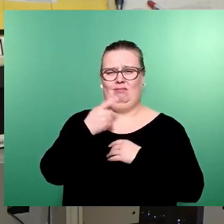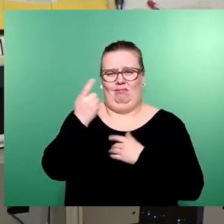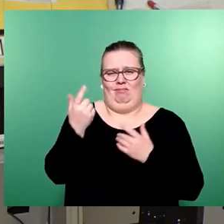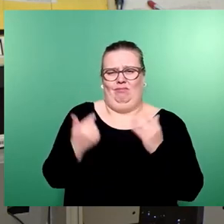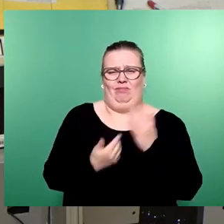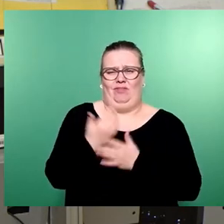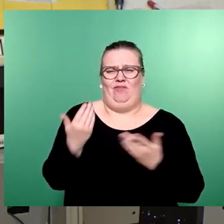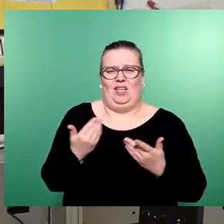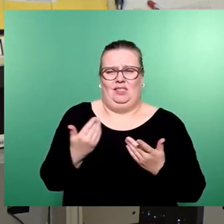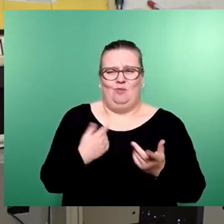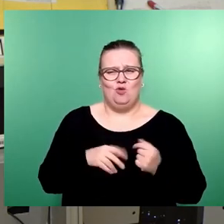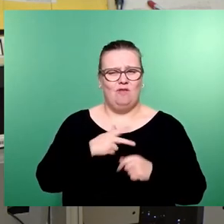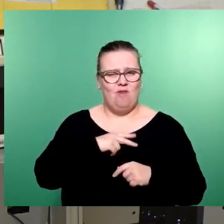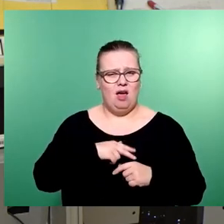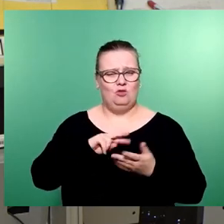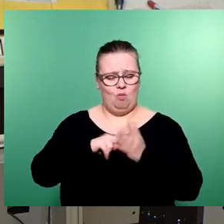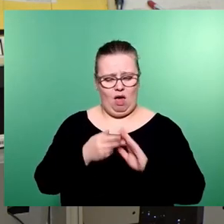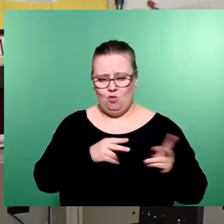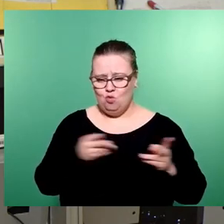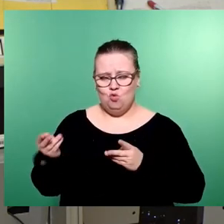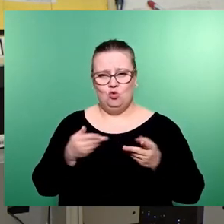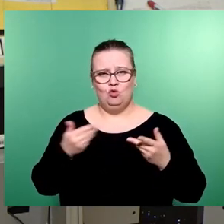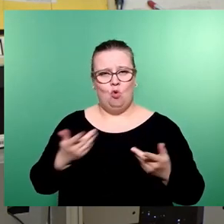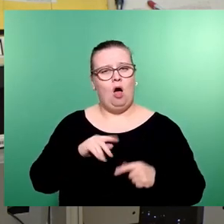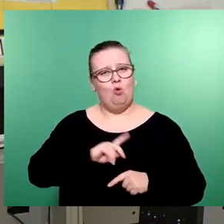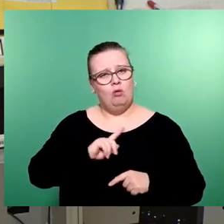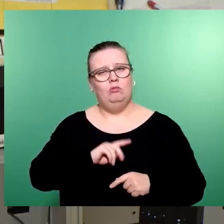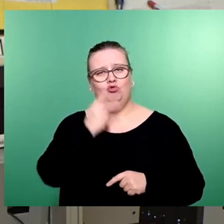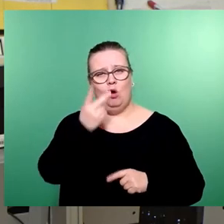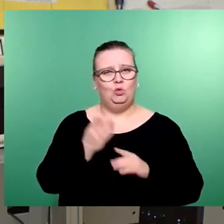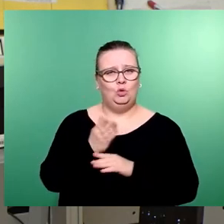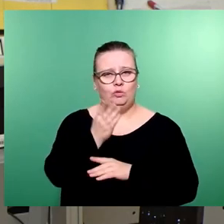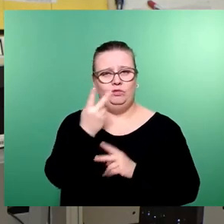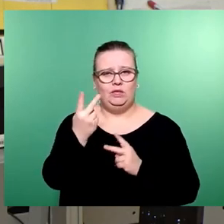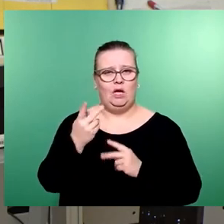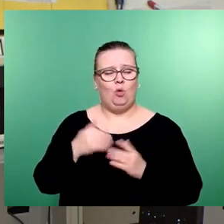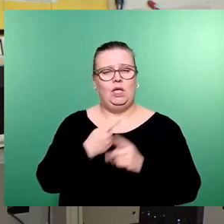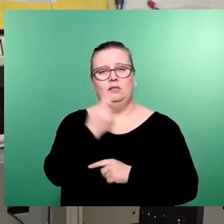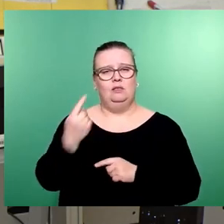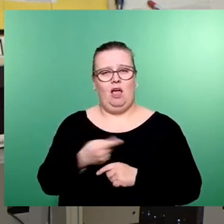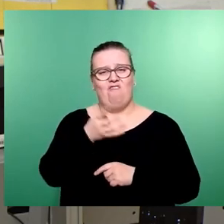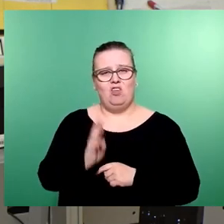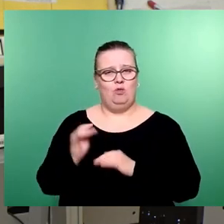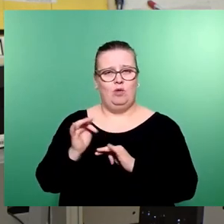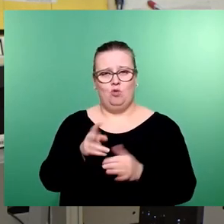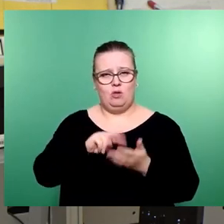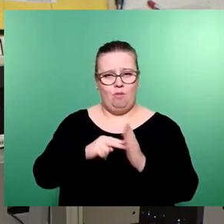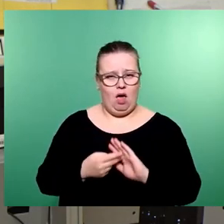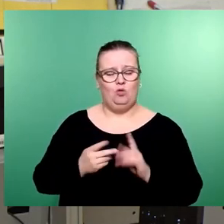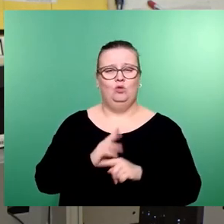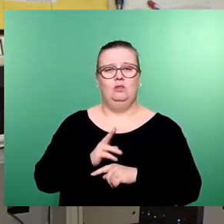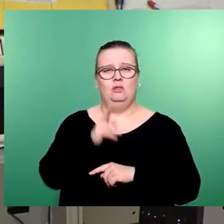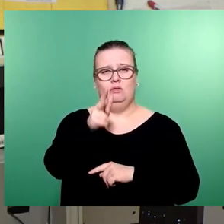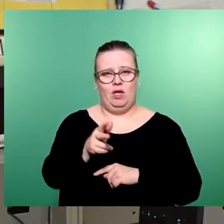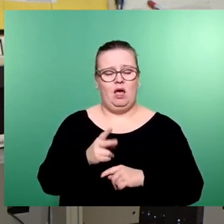Hintergrund der planerischen Ansätze. Das ist so, aber da müssen wir auch nochmal in der Zukunft dran. Auch nächstes Jahr werden wir die 400 Millionen, die geplant sind und übernächstes Jahr die